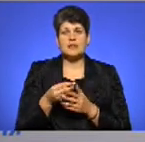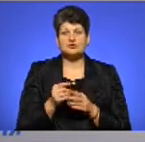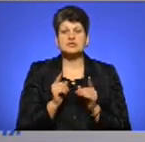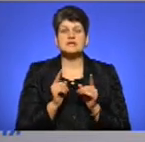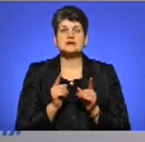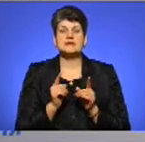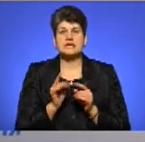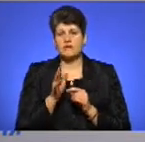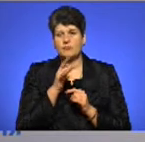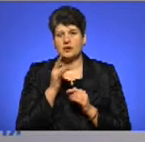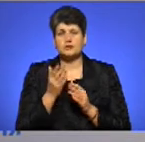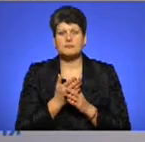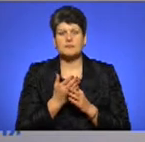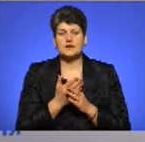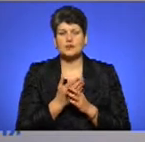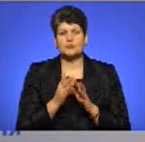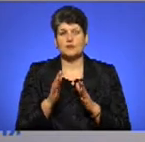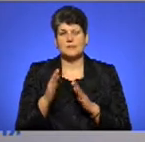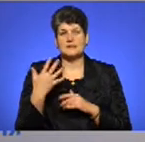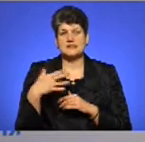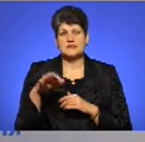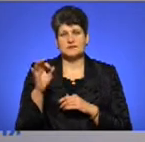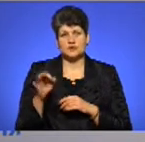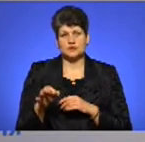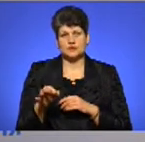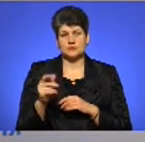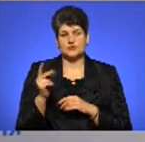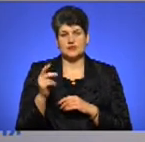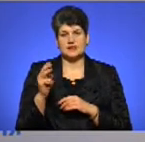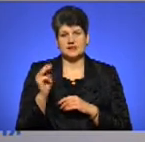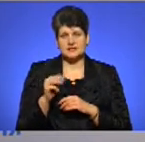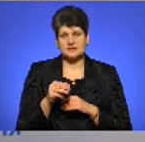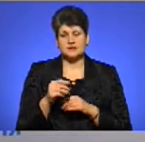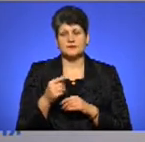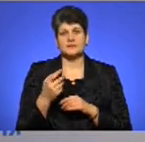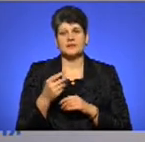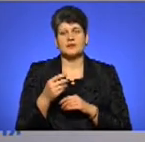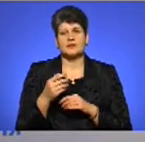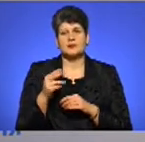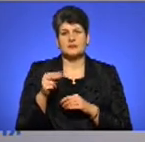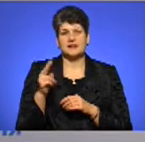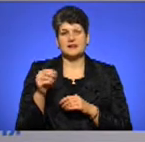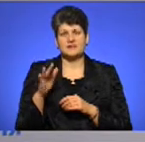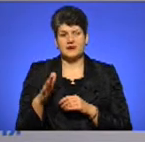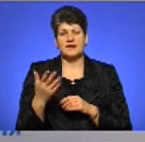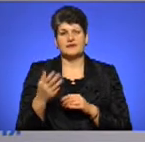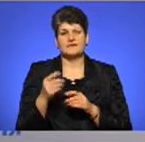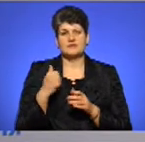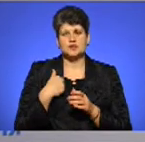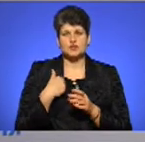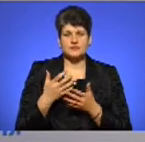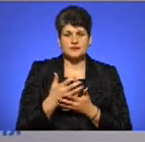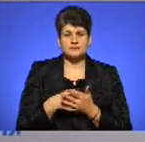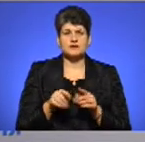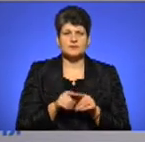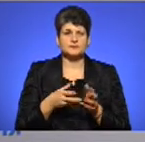в період пільгового цього моменту 50 відсотків, тобто півтора тисячі. Ну і плюс, звісно, ми, ПДВ, пенсійні збіри військової. Все рівно це